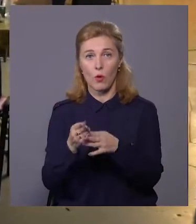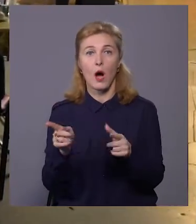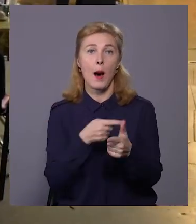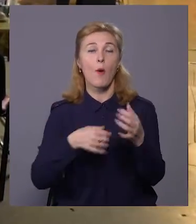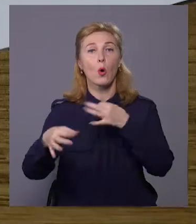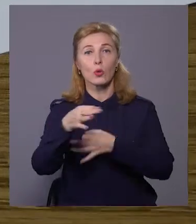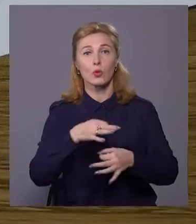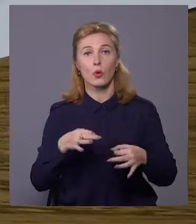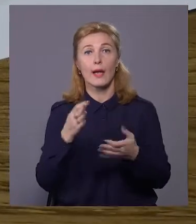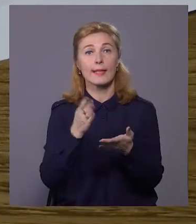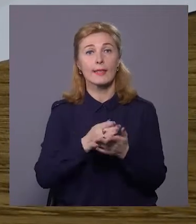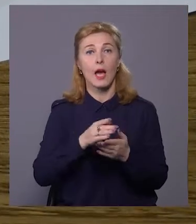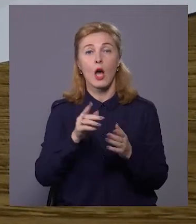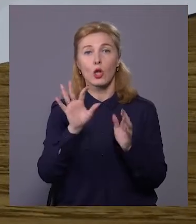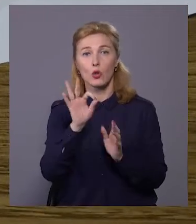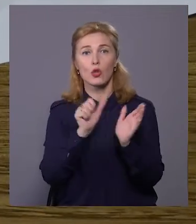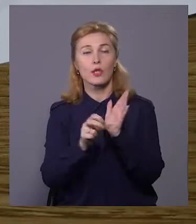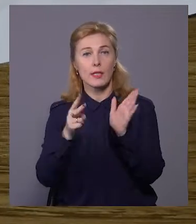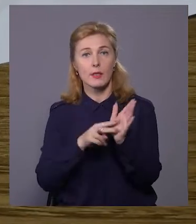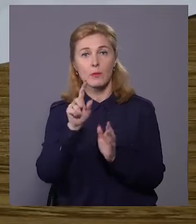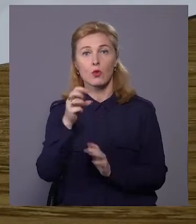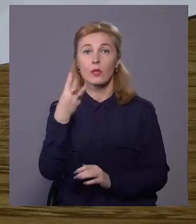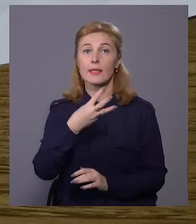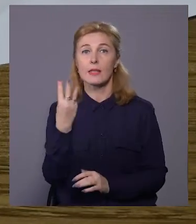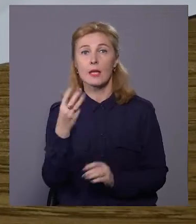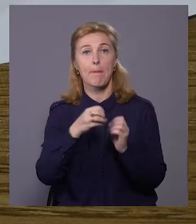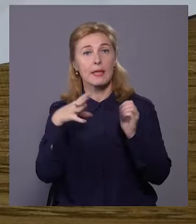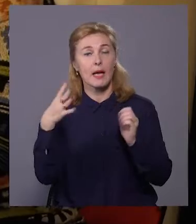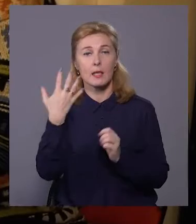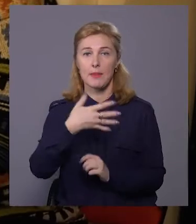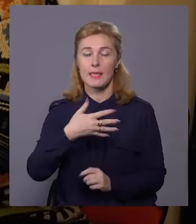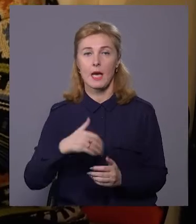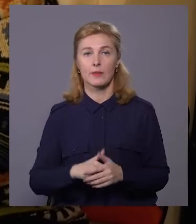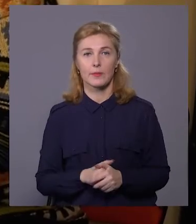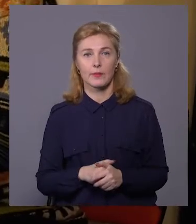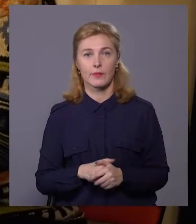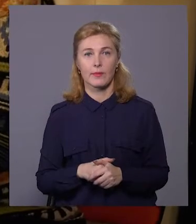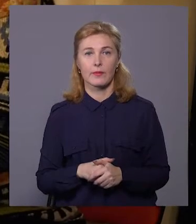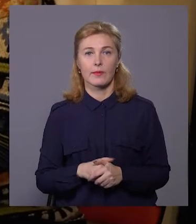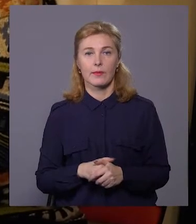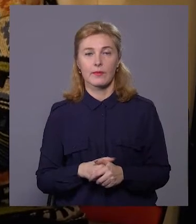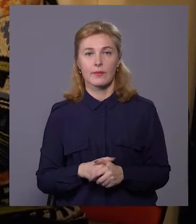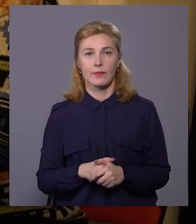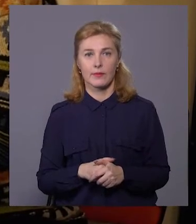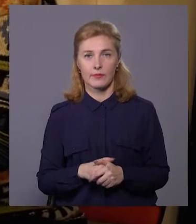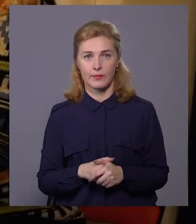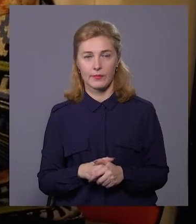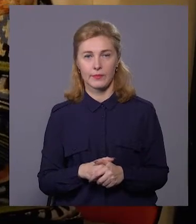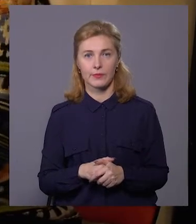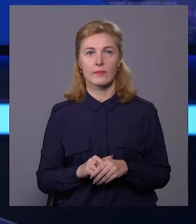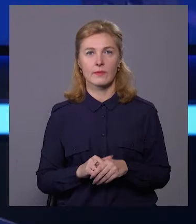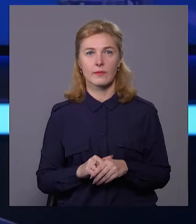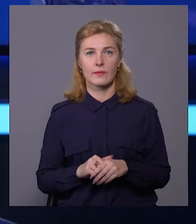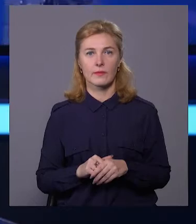консультація, діє телефон 067-133-1550. Карина Нестер, Володимир Паламар, Новини міста.